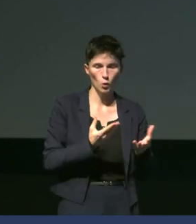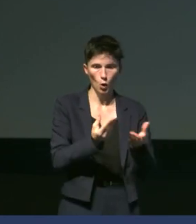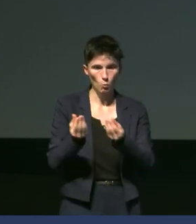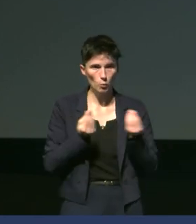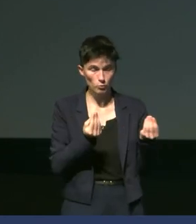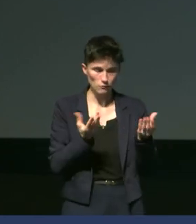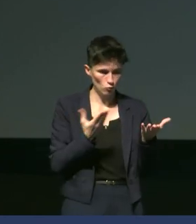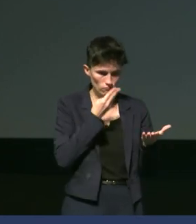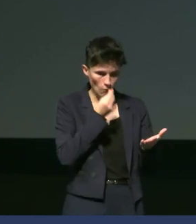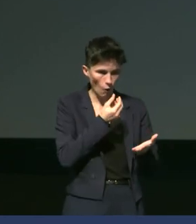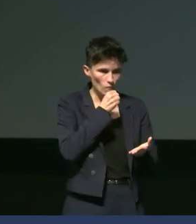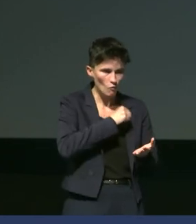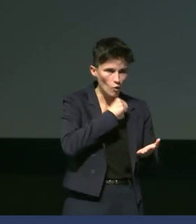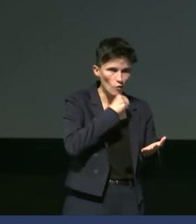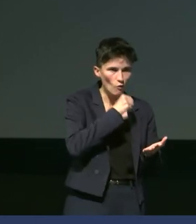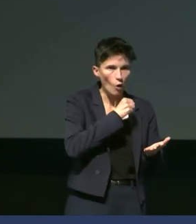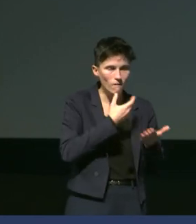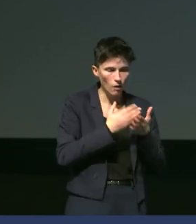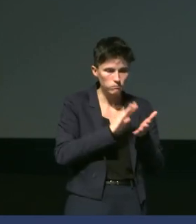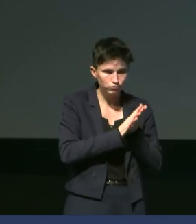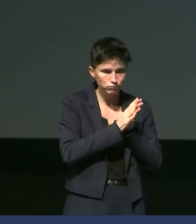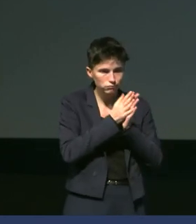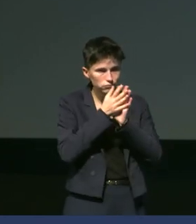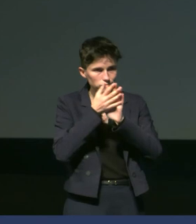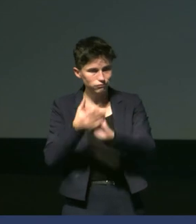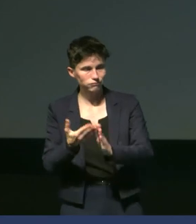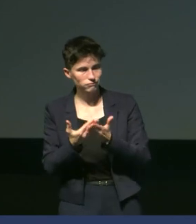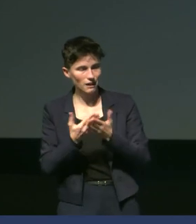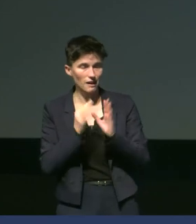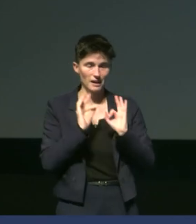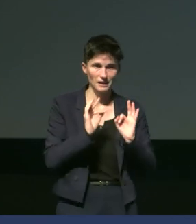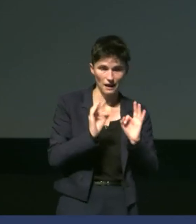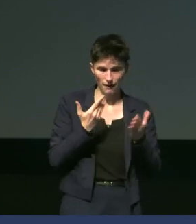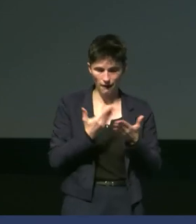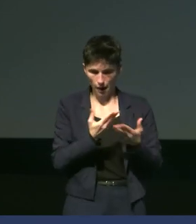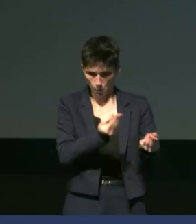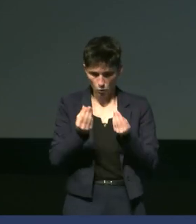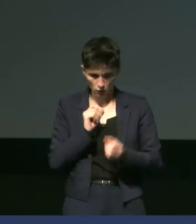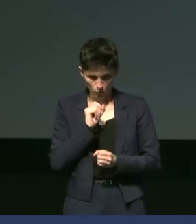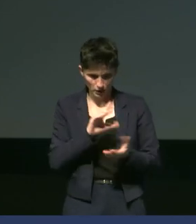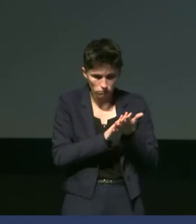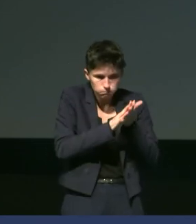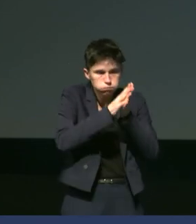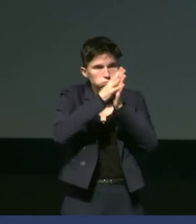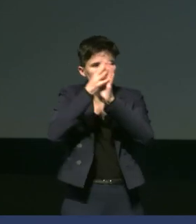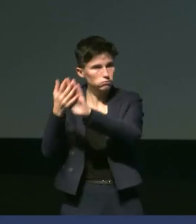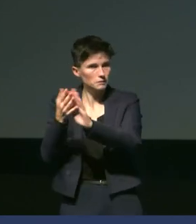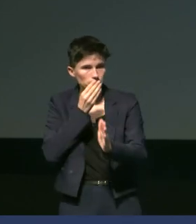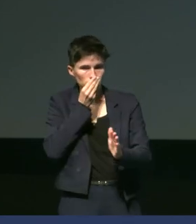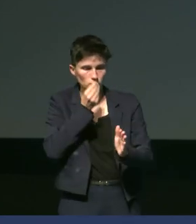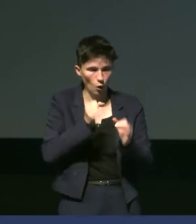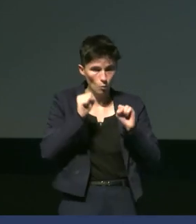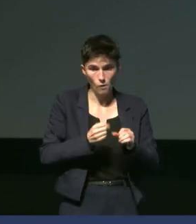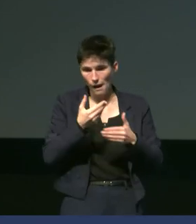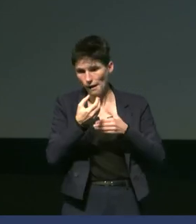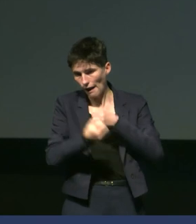vieillissante. Et clairement, sur l'évolution des populations de ces espèces-là, on va avoir des problèmes dans les